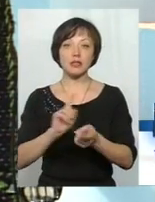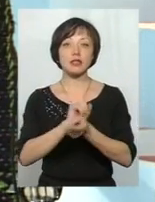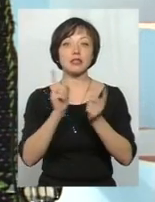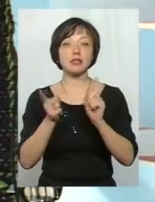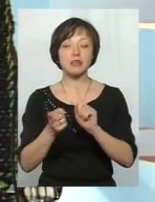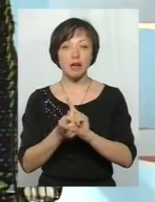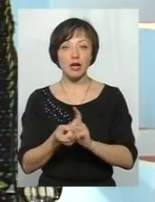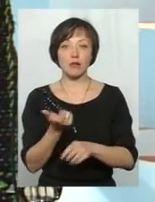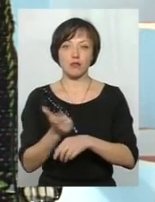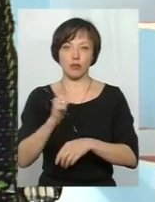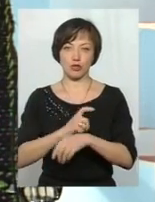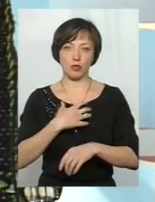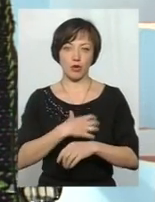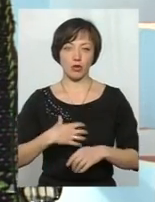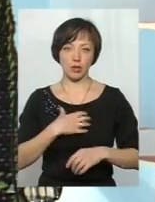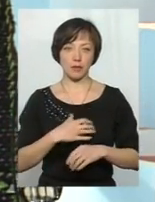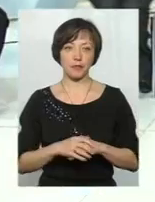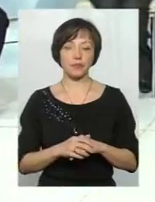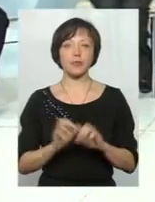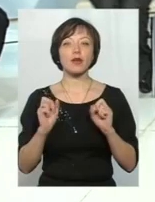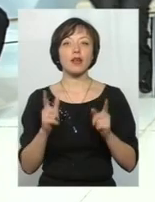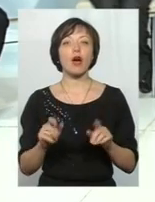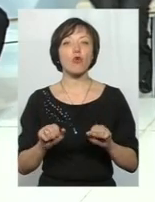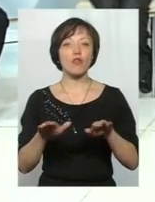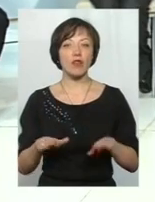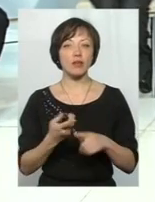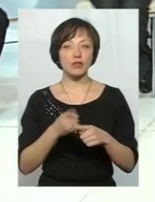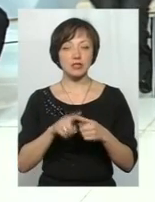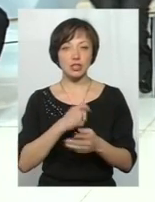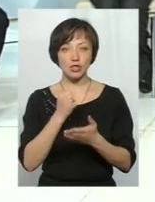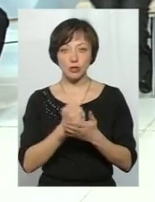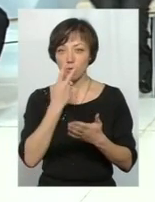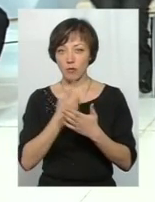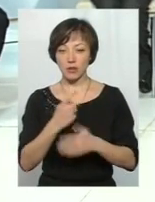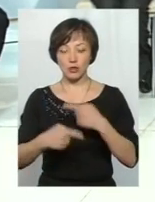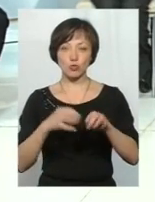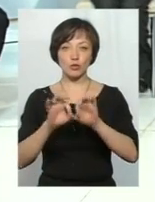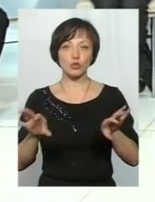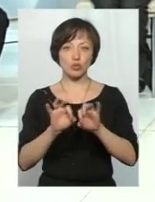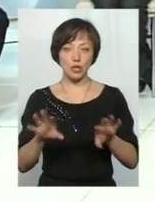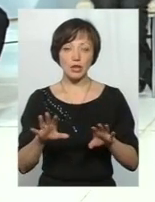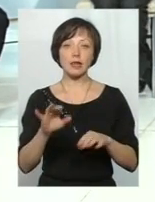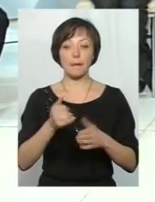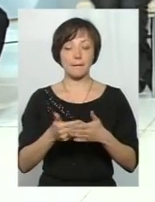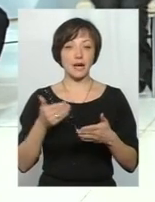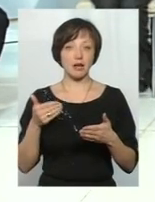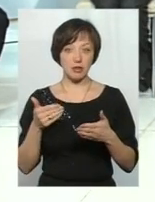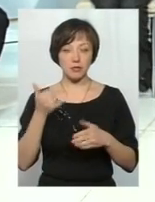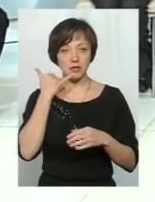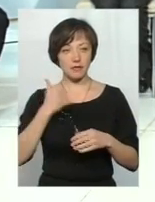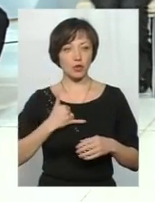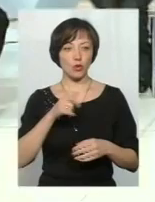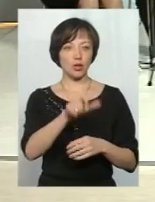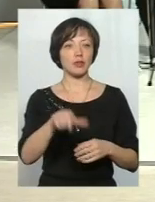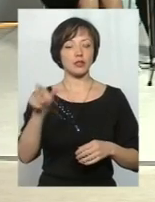більш пріоритетом. Власне, як ухвалювали це рішення, побачимо в наступному сюжеті. Та перед тим, дзвінок